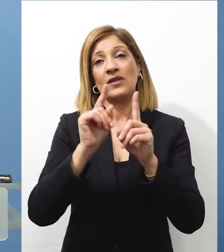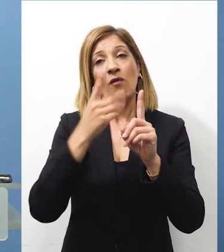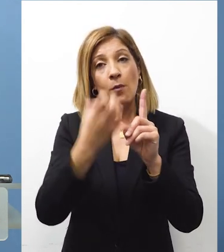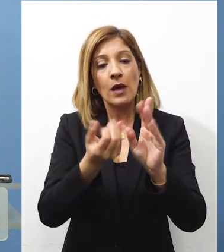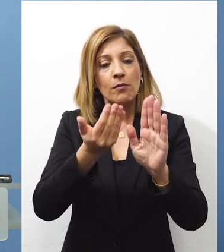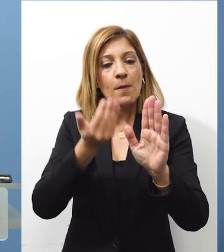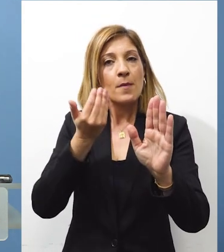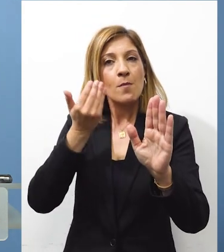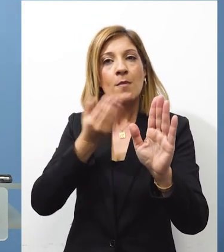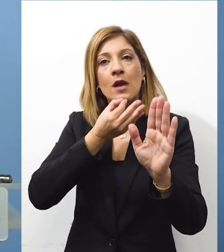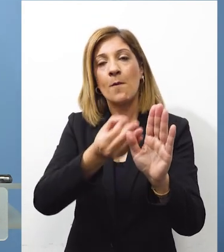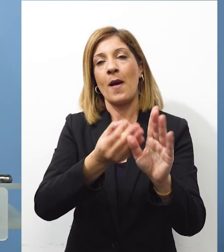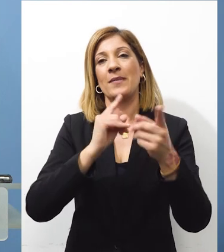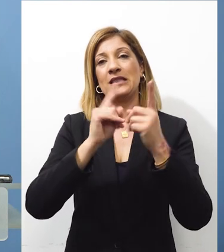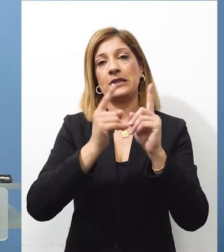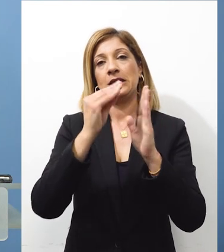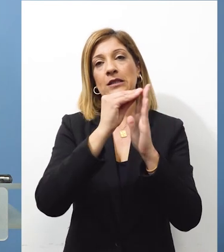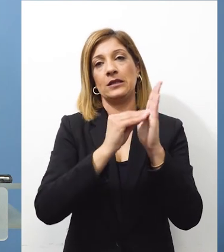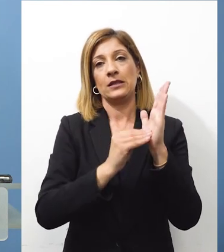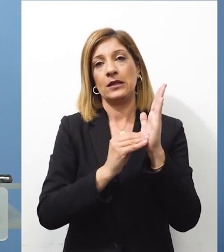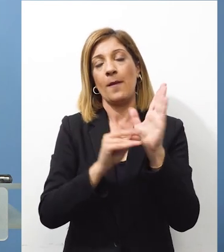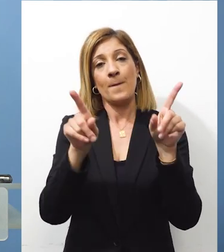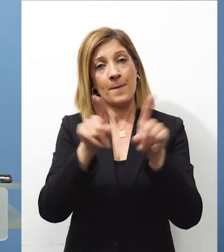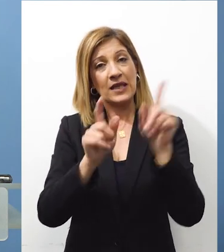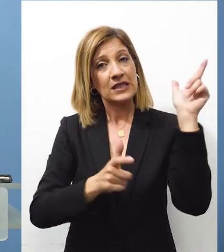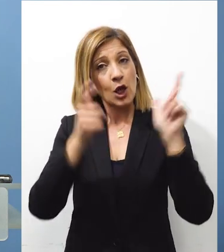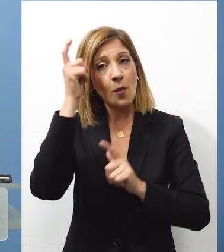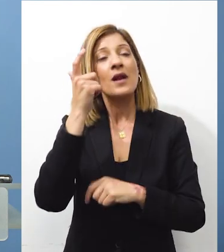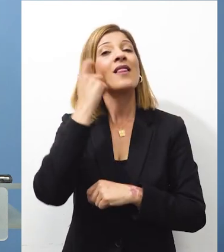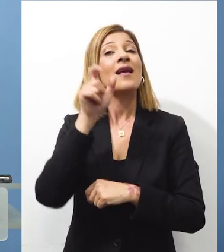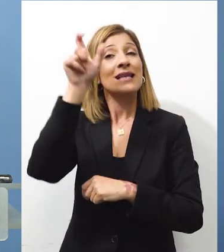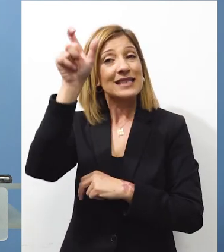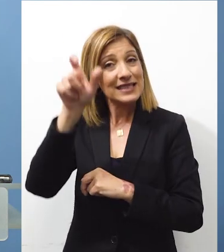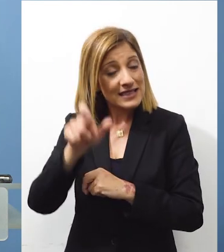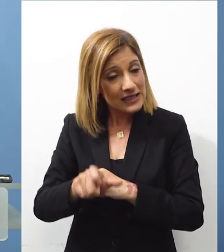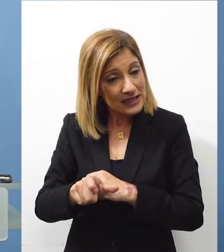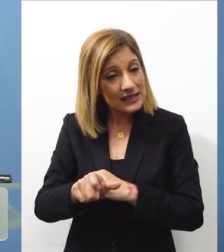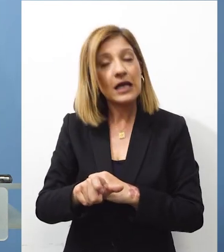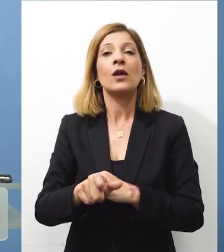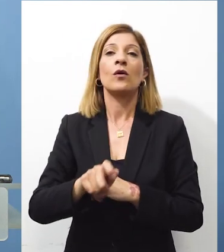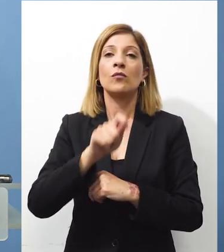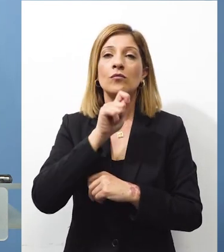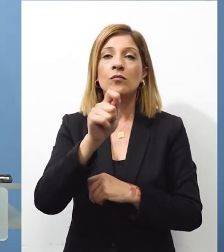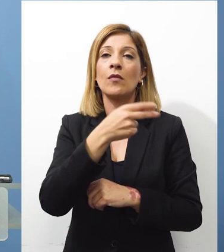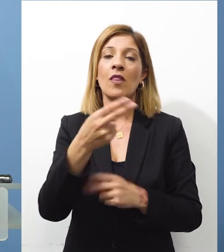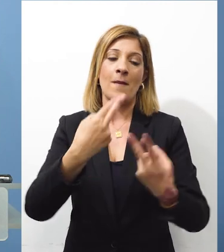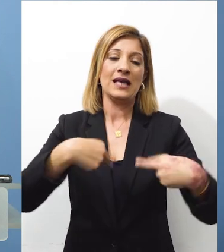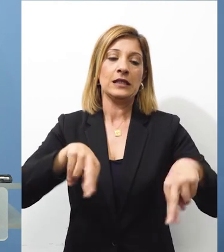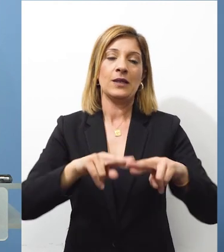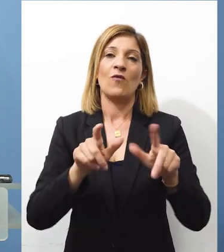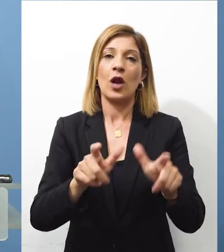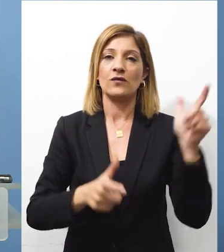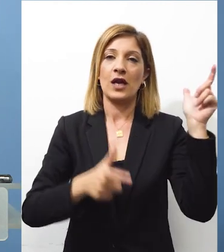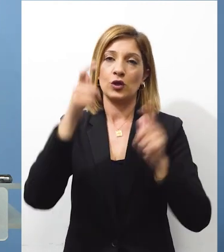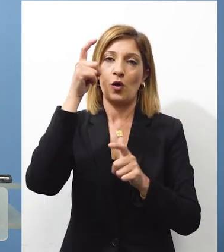και εντός του πλαισίου του ίδιου του Γενικού Γραμματέα των ΕΕ ο οποίος πάντοτε είναι ευθυγραμμισμένος μεταψύς με το Συμβουλίο Ασφαλές των